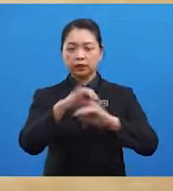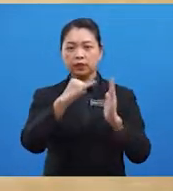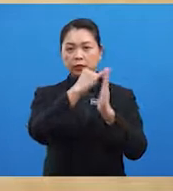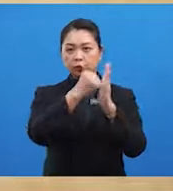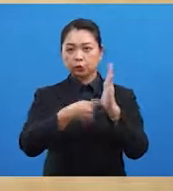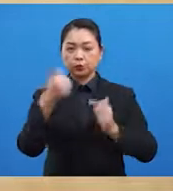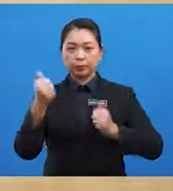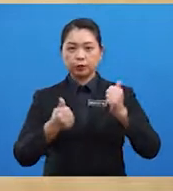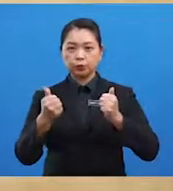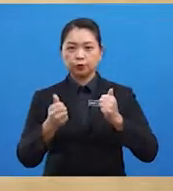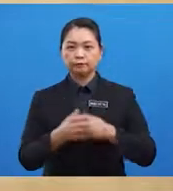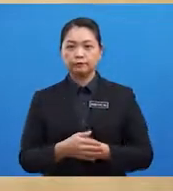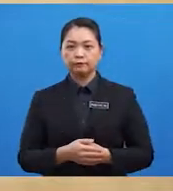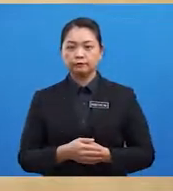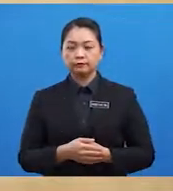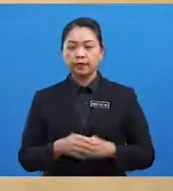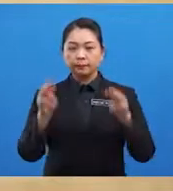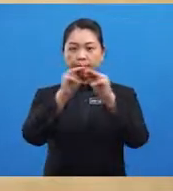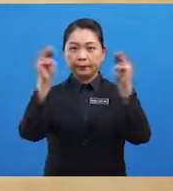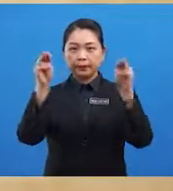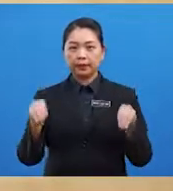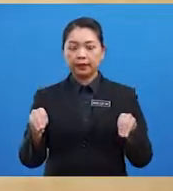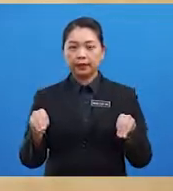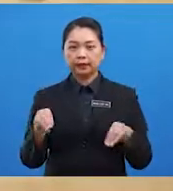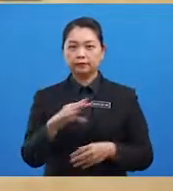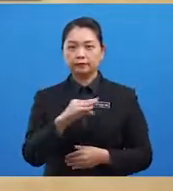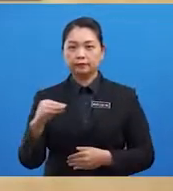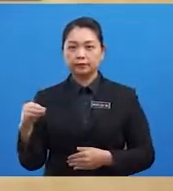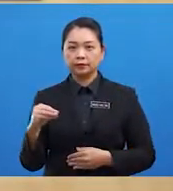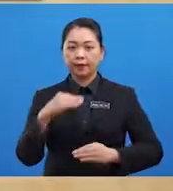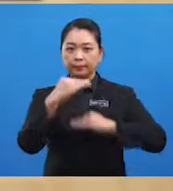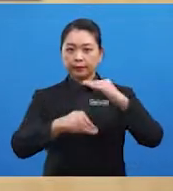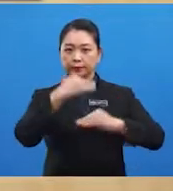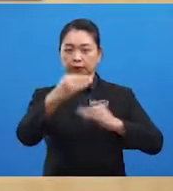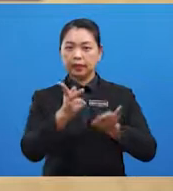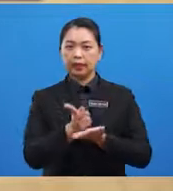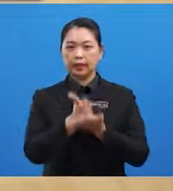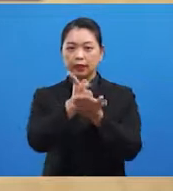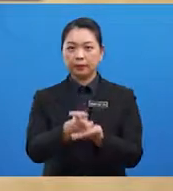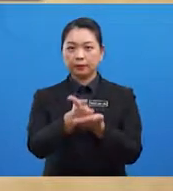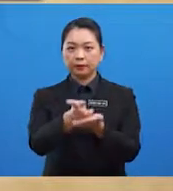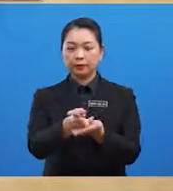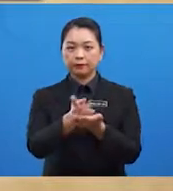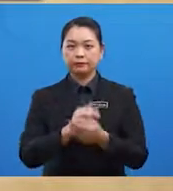jurupandu, pemetaan dan pembinaan kapal